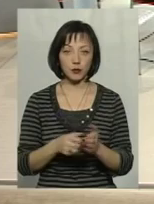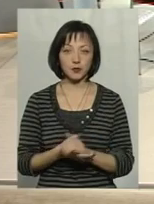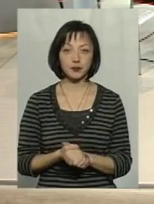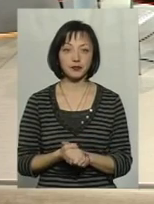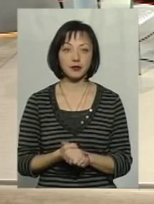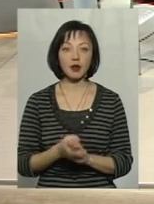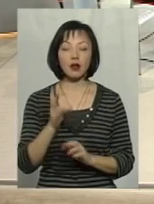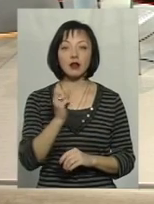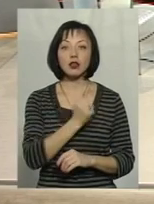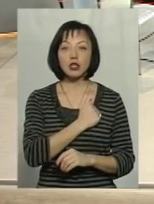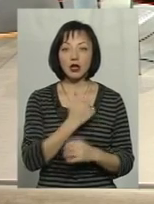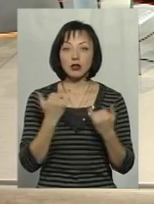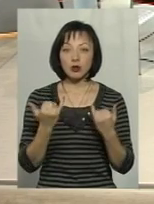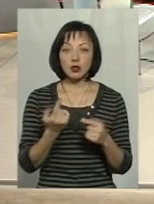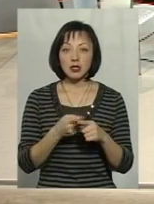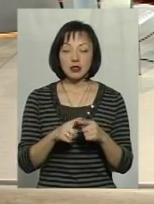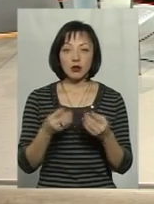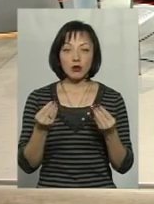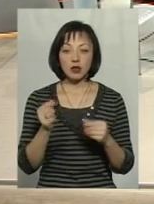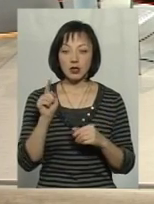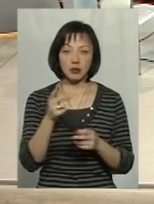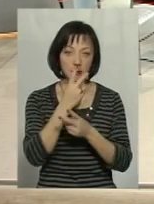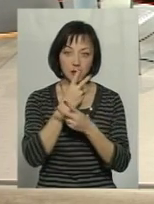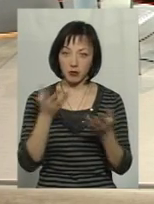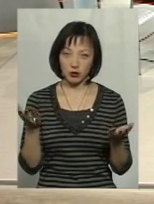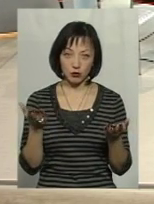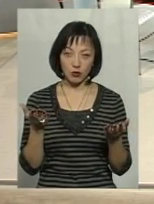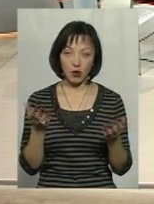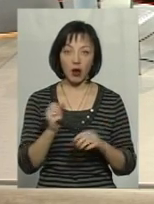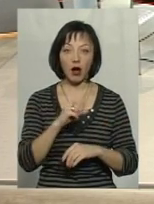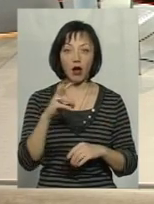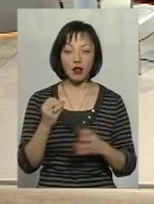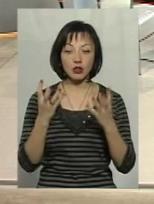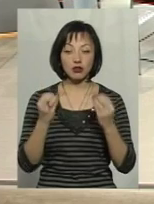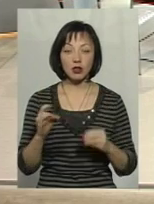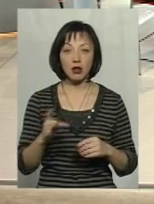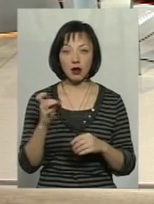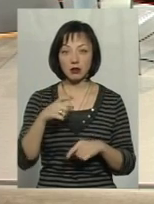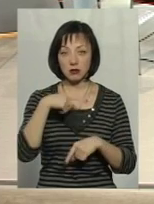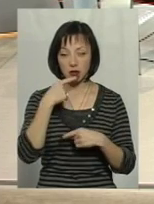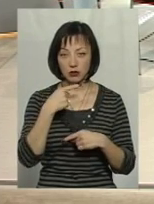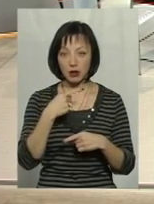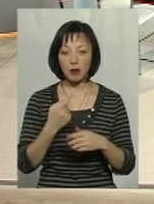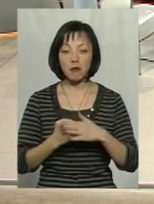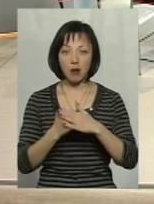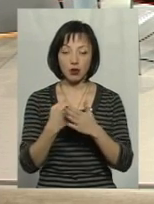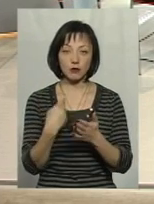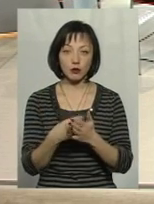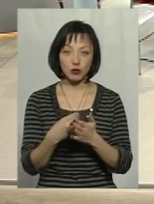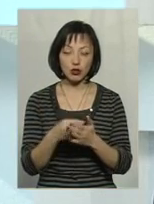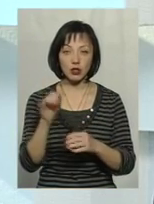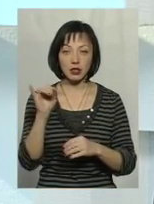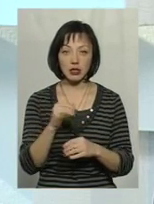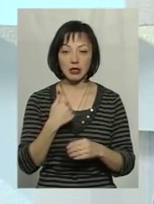На жаль, сьогодні цих коштів ми не бачимо, скажімо. Але ми ще раз підкреслюємо, це базовий бюджет. І